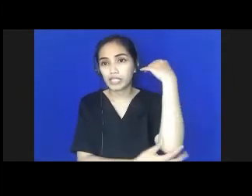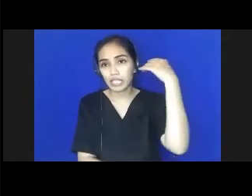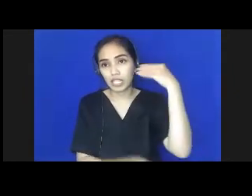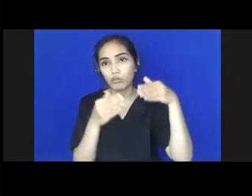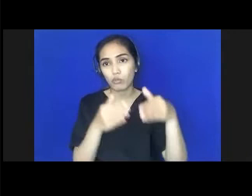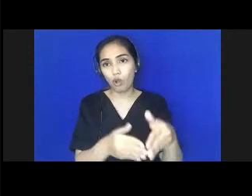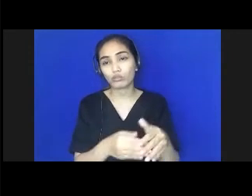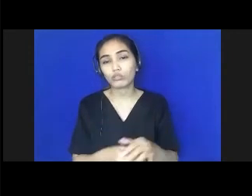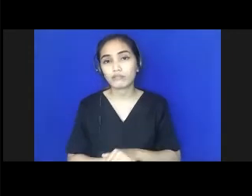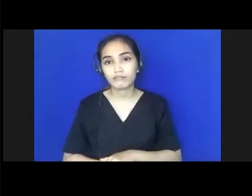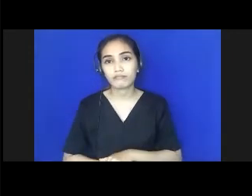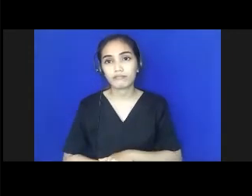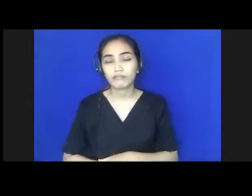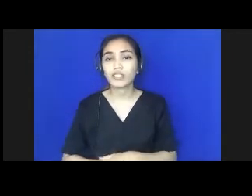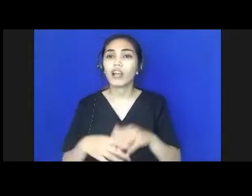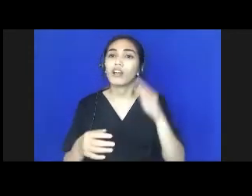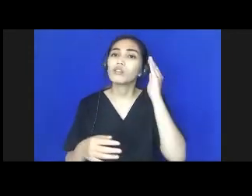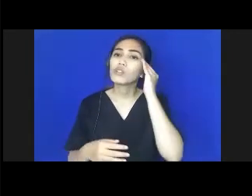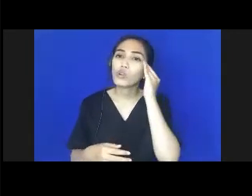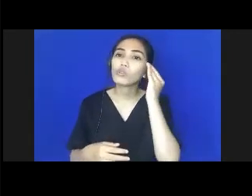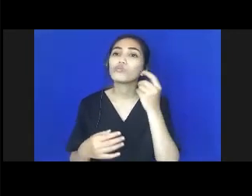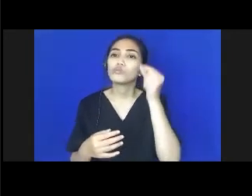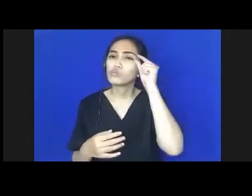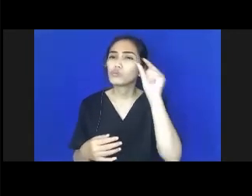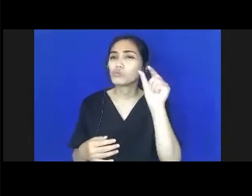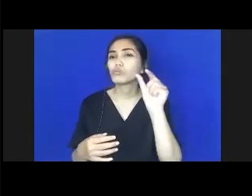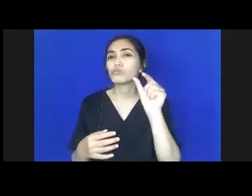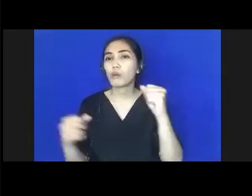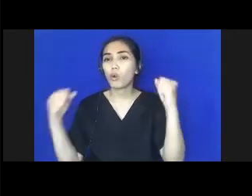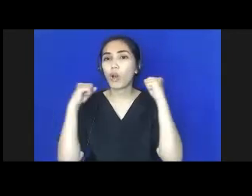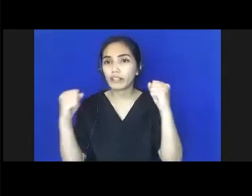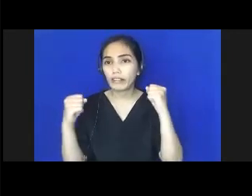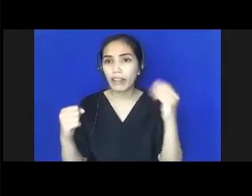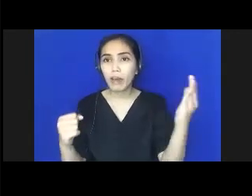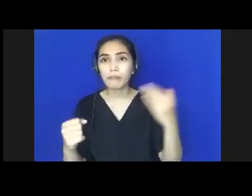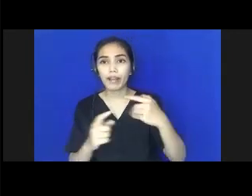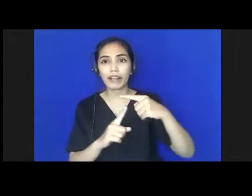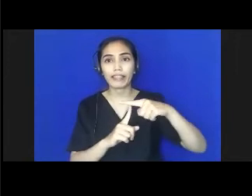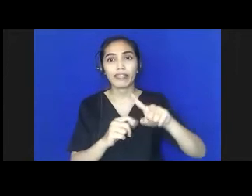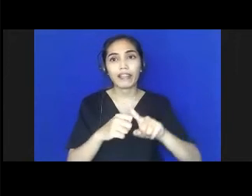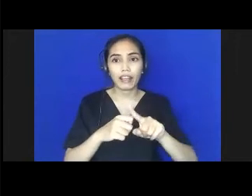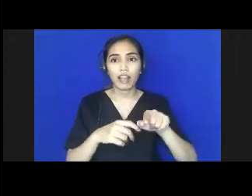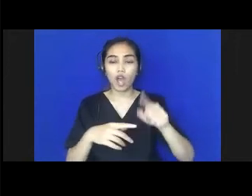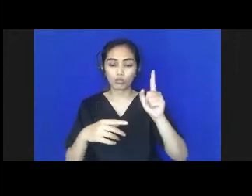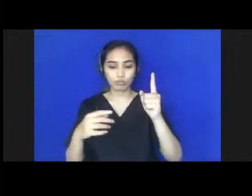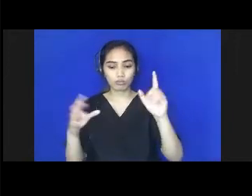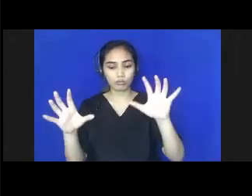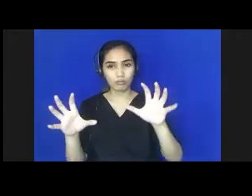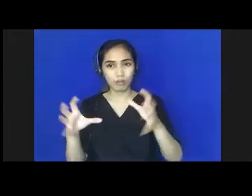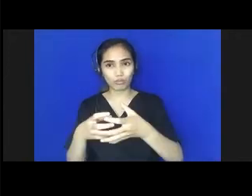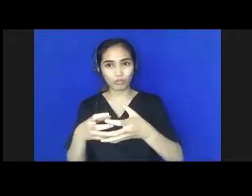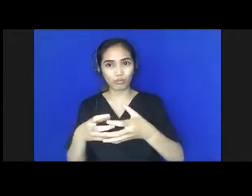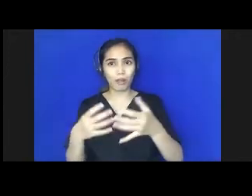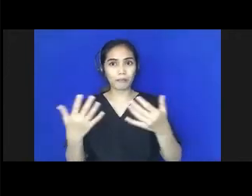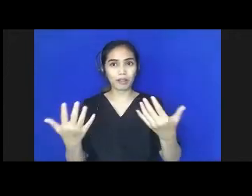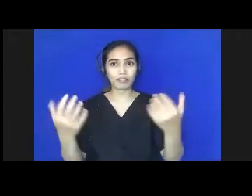Agar kita bisa menguatkan dampak paut maka integrasi dengan kesehatan dan gizi menjadi